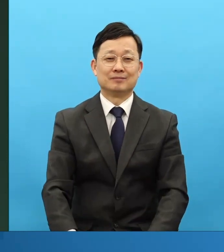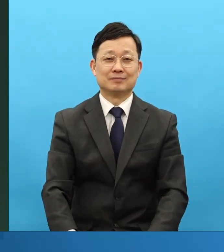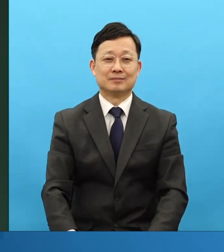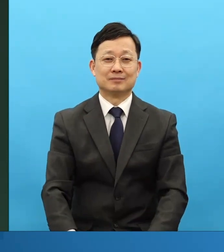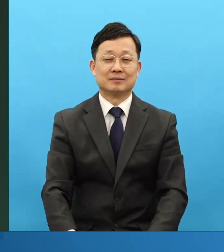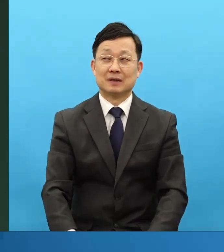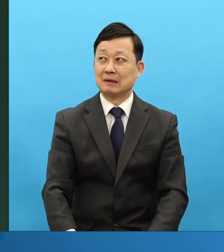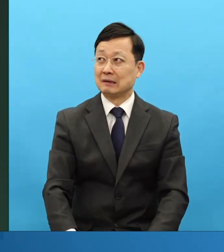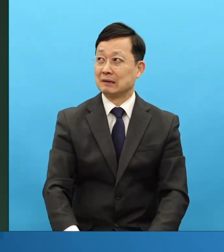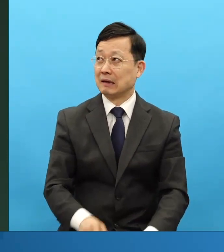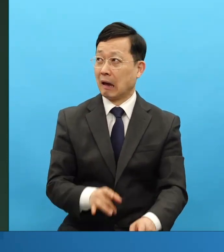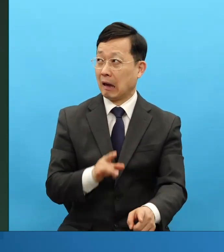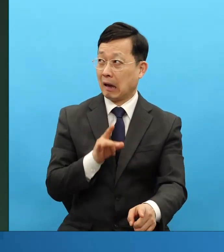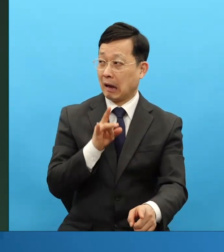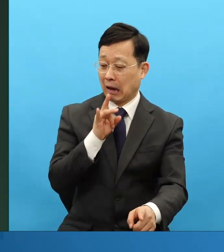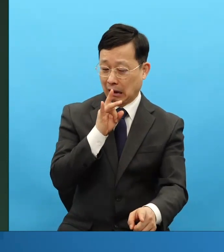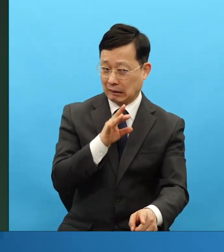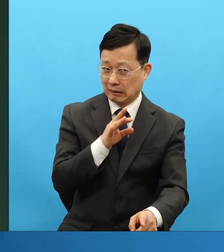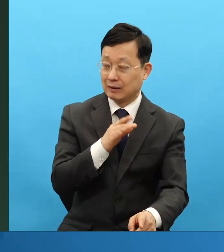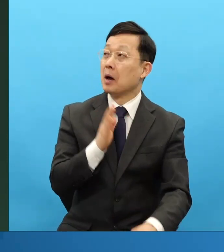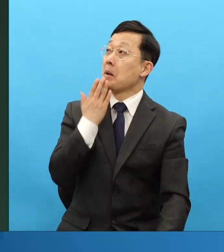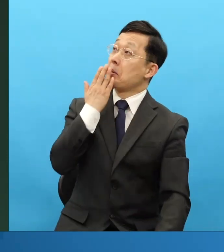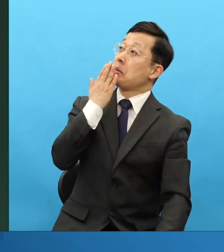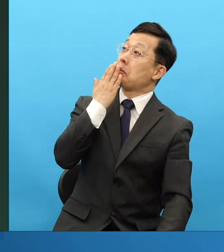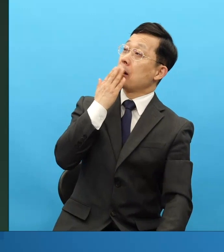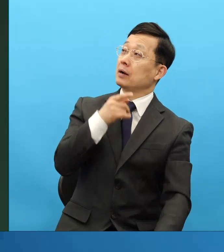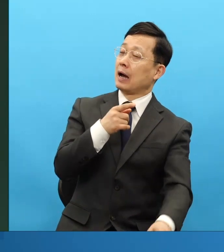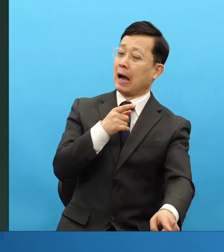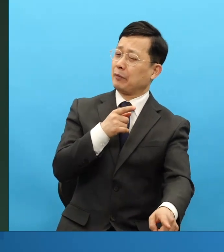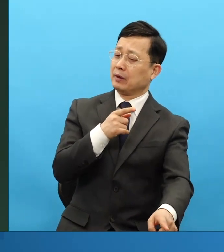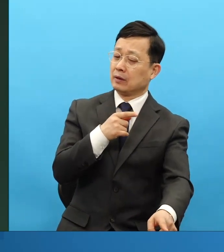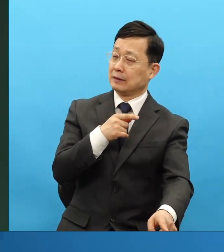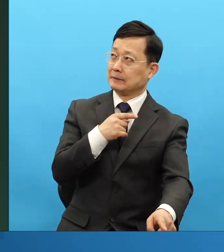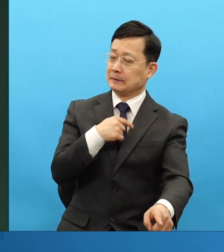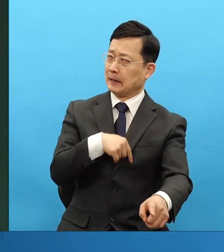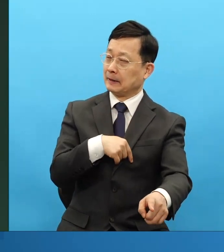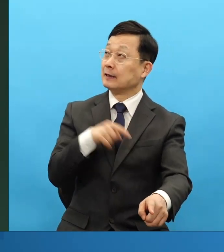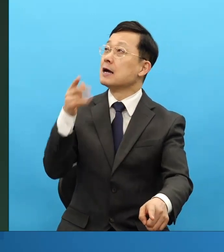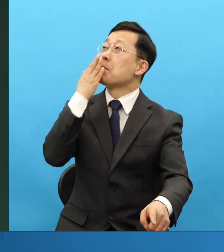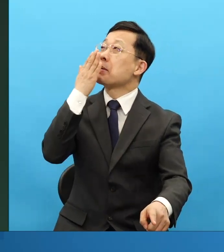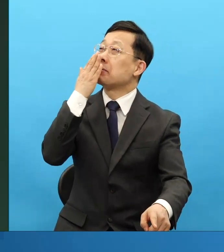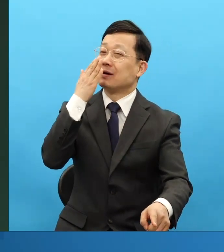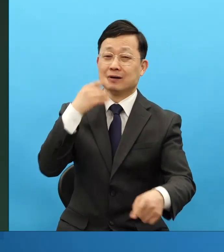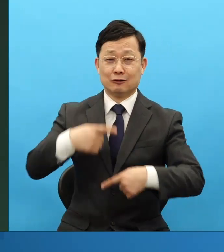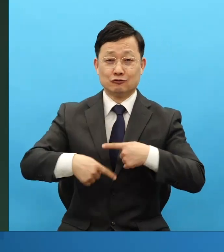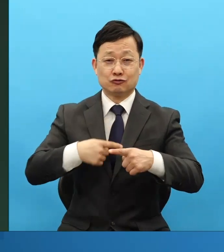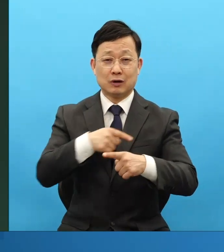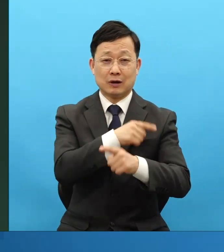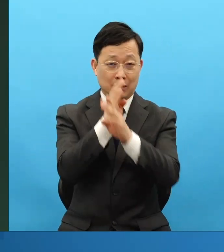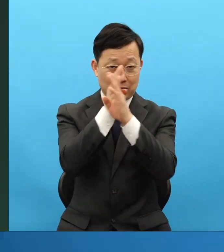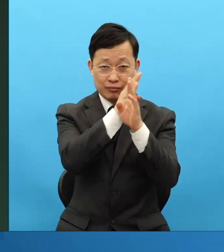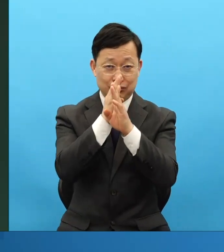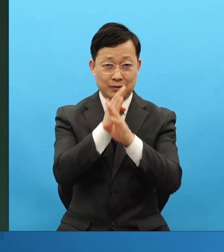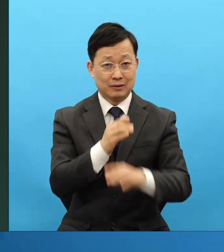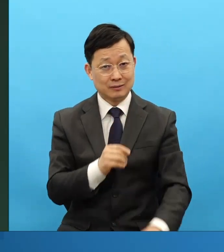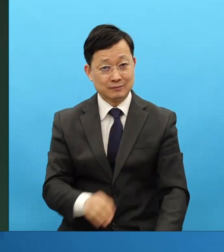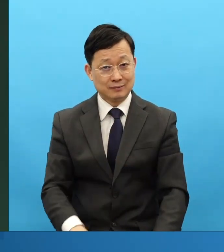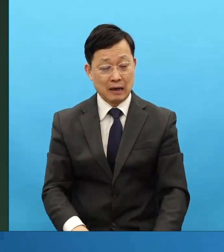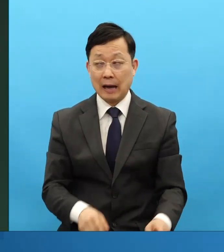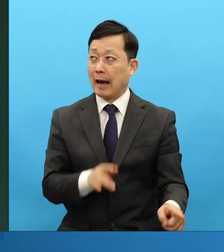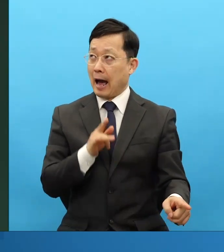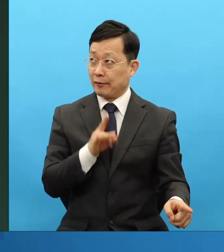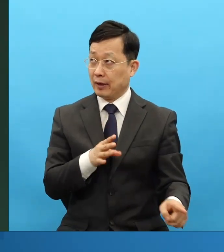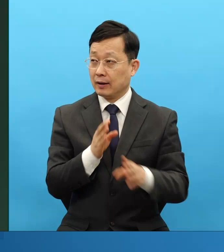아니 안 되는데 됩니다. 어떻게 됩니까? 그런 사람 많아요. 이렇게 신앙생을 엉덩이 두 가지로 하는데 안 되는 걸 됩니다.